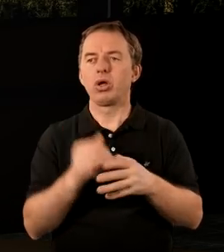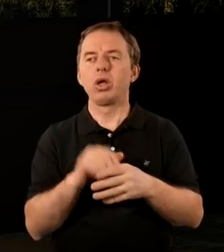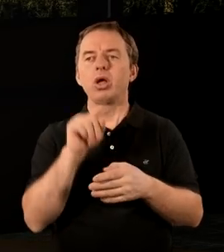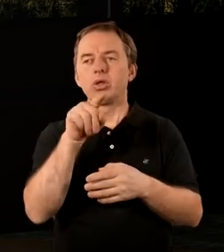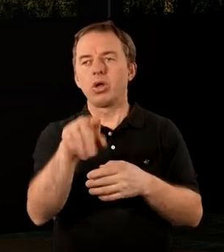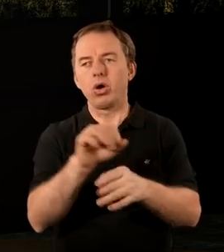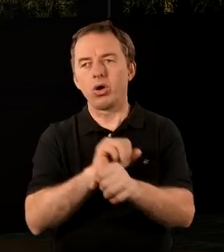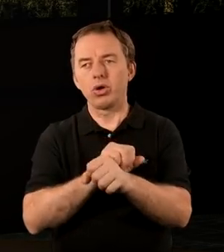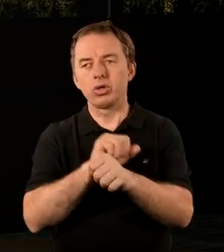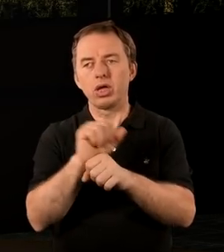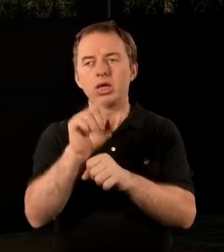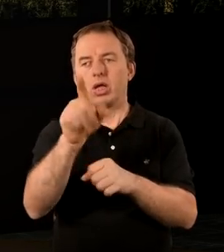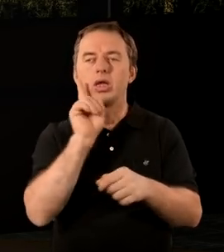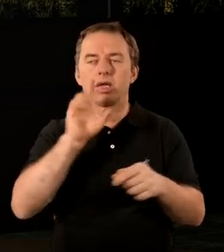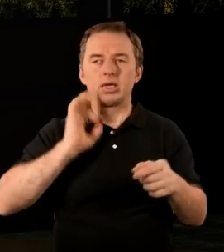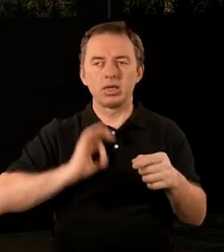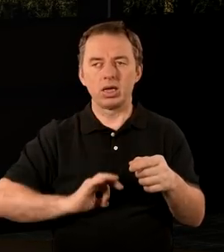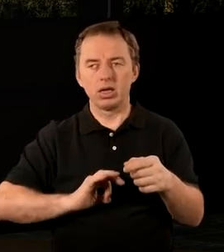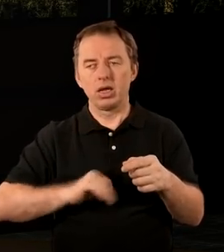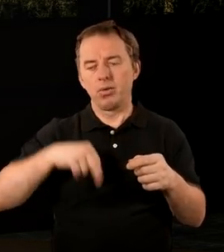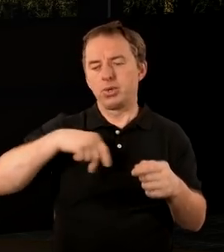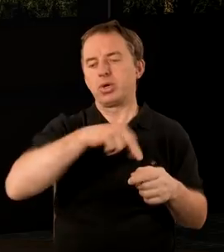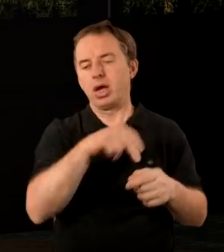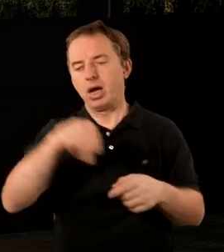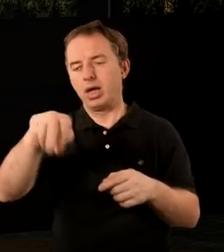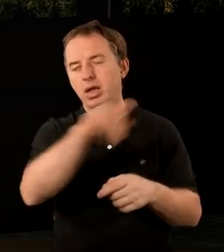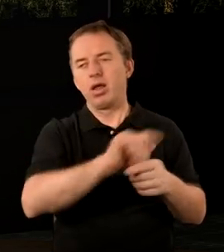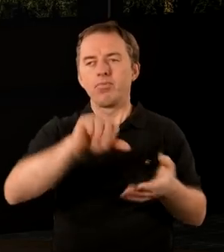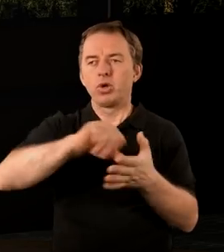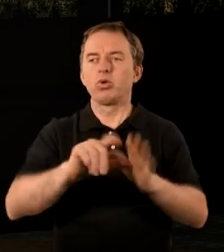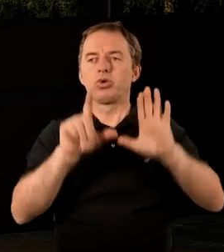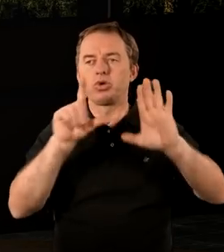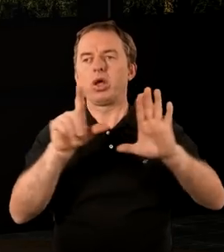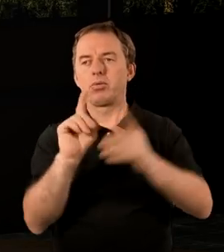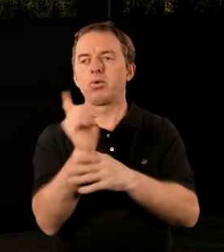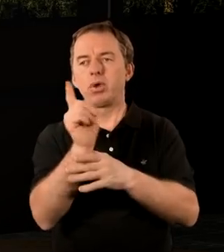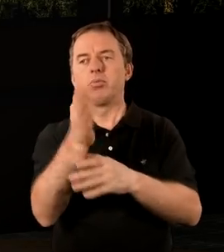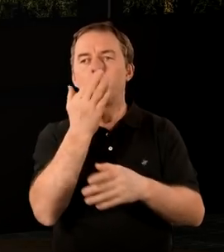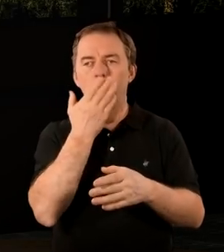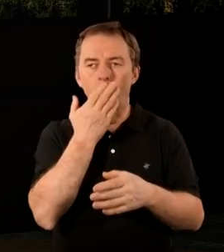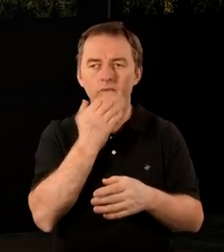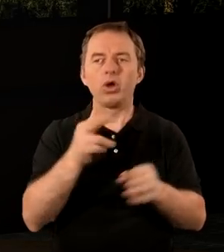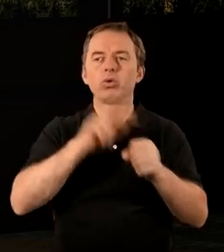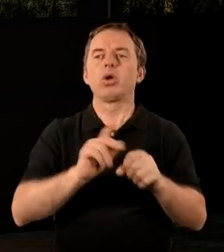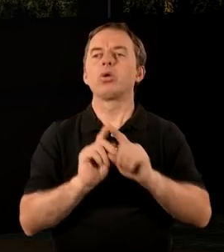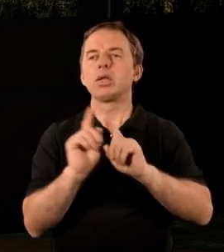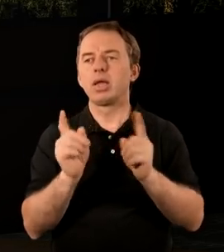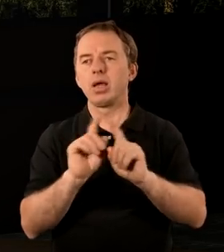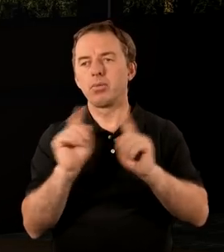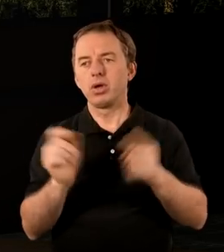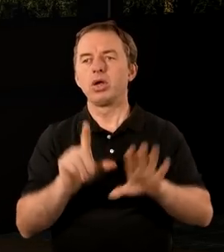To jest Syn Człowieczy, który przechadza się pośród siedmiu świeczników, tak jak będziemy mówić, które